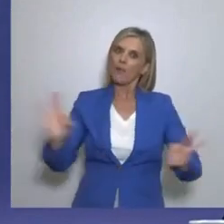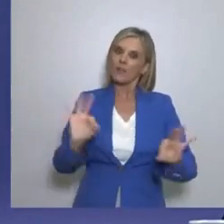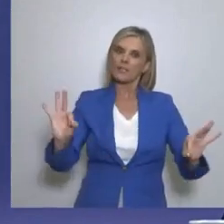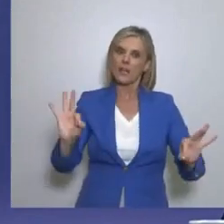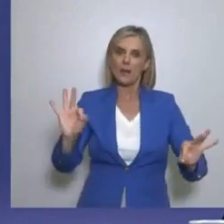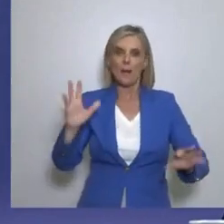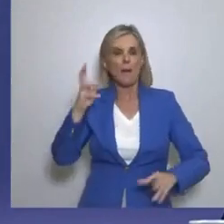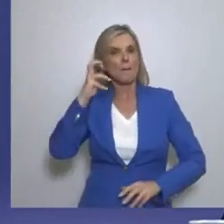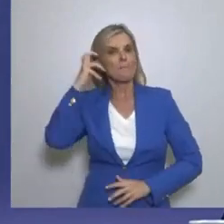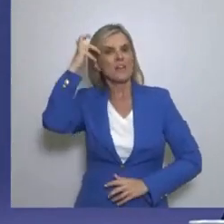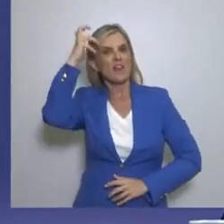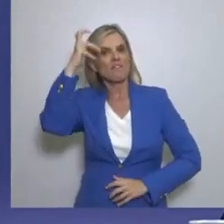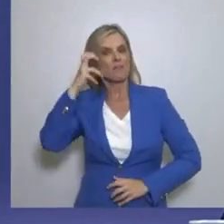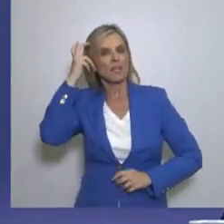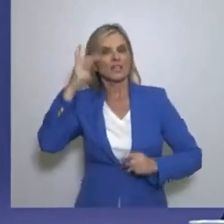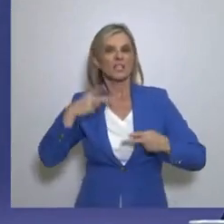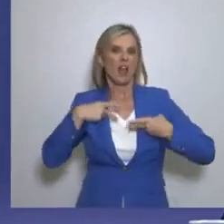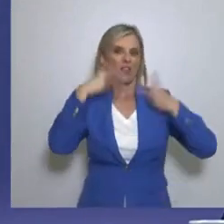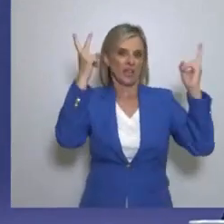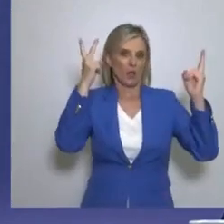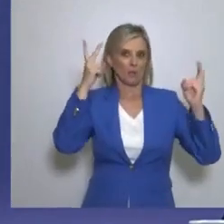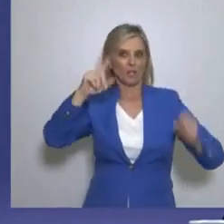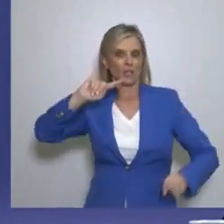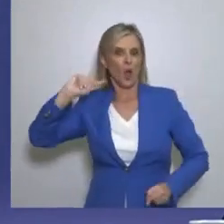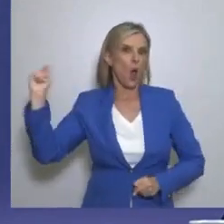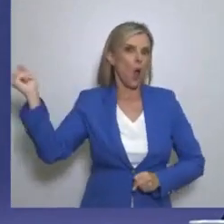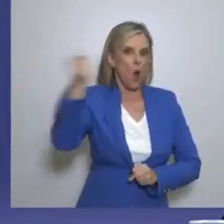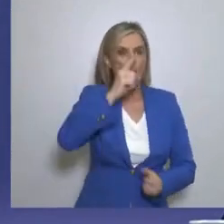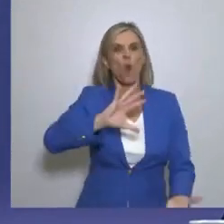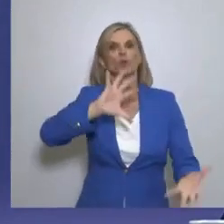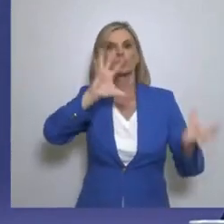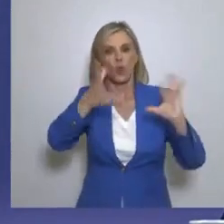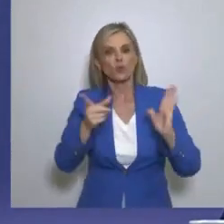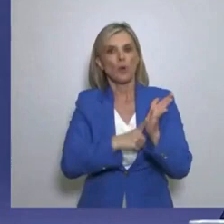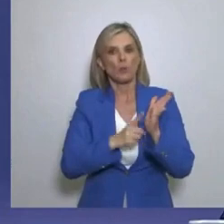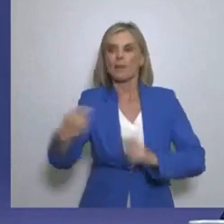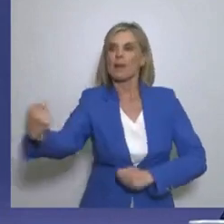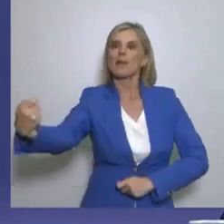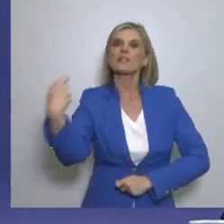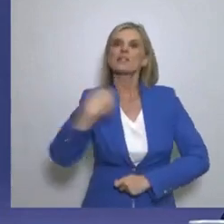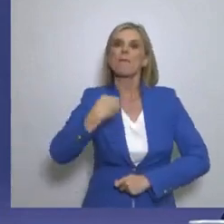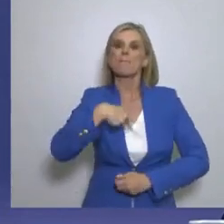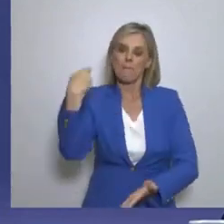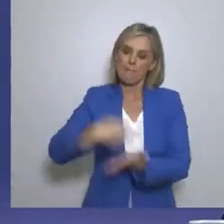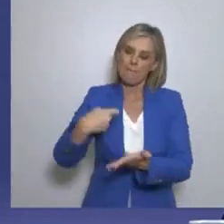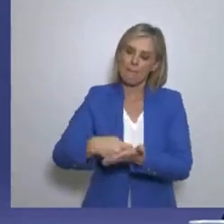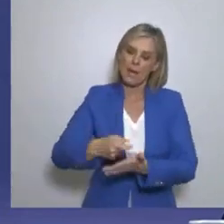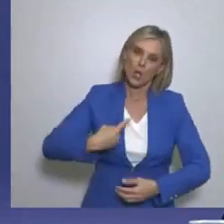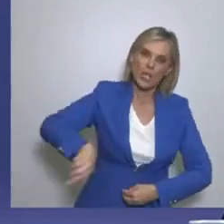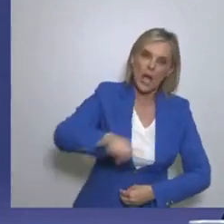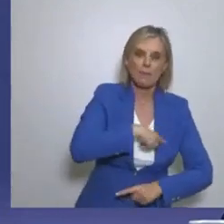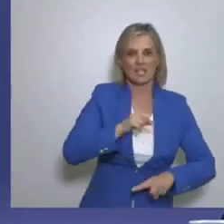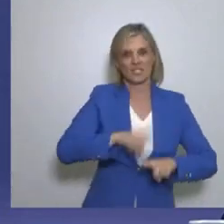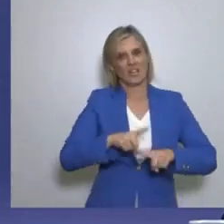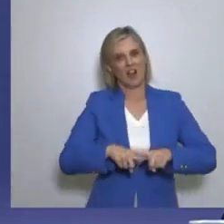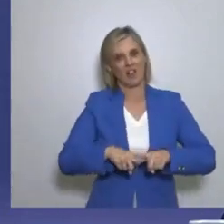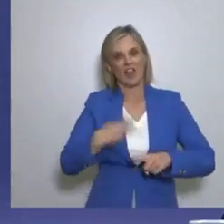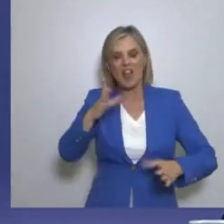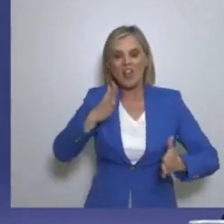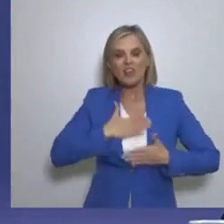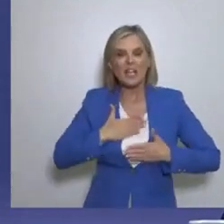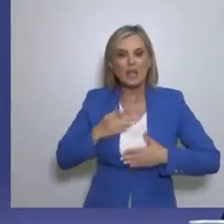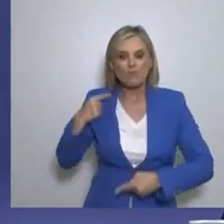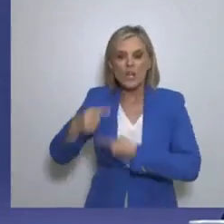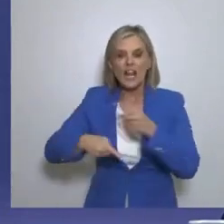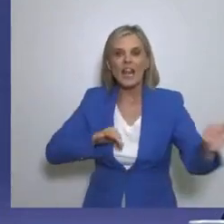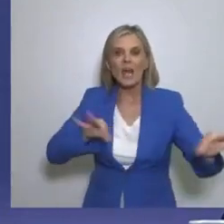Ελλάνιων στον πλανήτη είναι μοναδικά και όλοι θα πείτε στον πλανήτη ποιά μου είναι. Δεν θα κρύβεστε και δεν θα παίρνετε και θα ιδιοποιήσετε τη δικιά μου κληρονομιά.